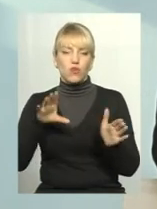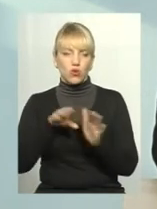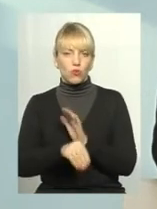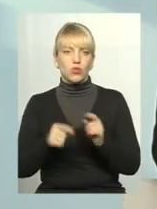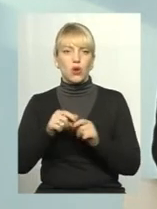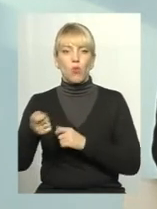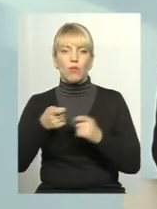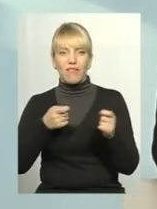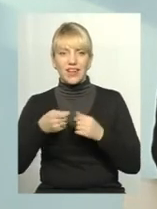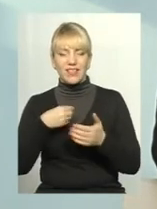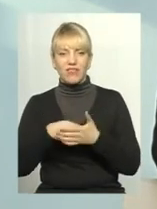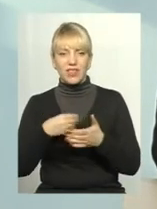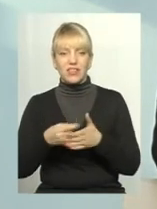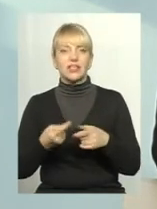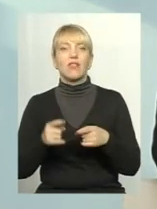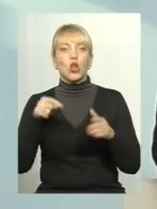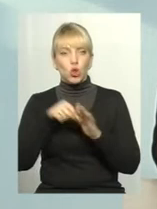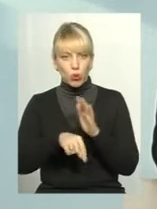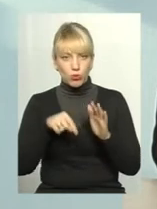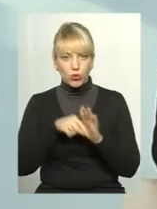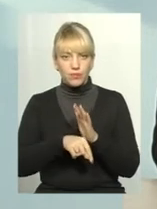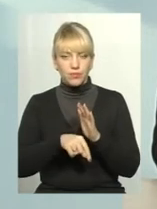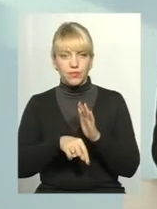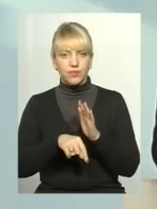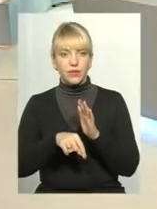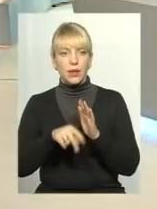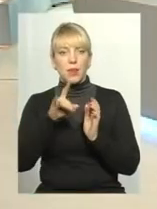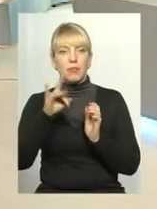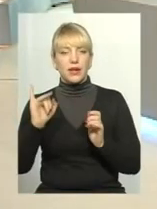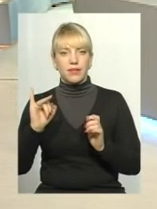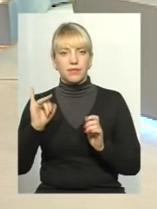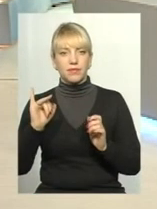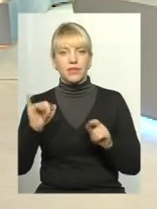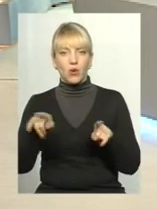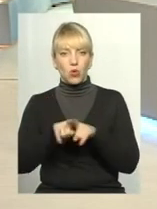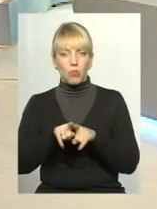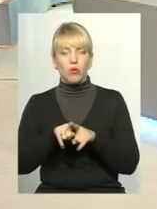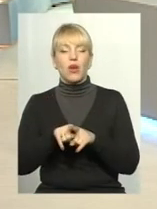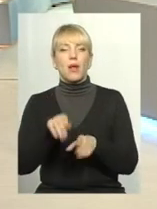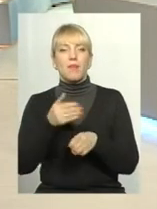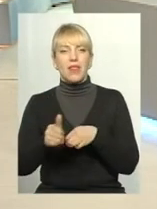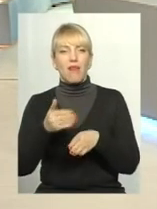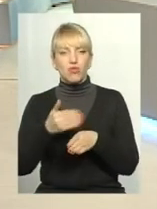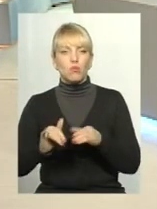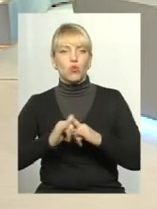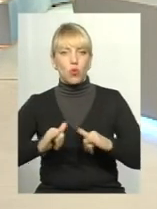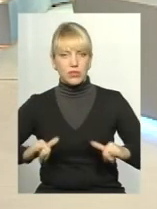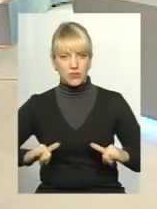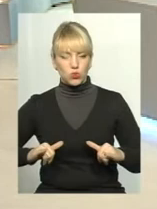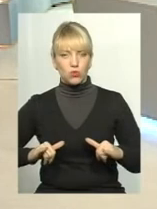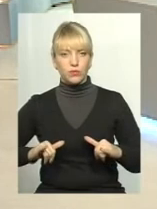фінансів. Тобто, при такому плановому розвитку,